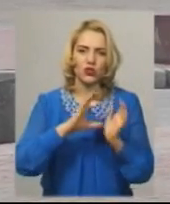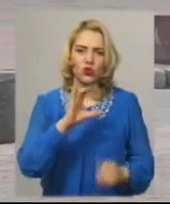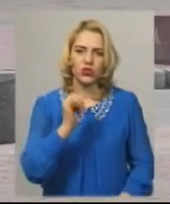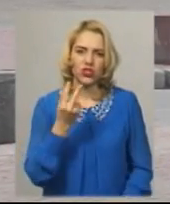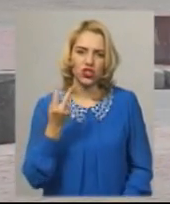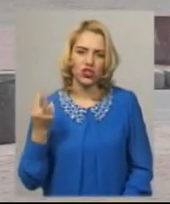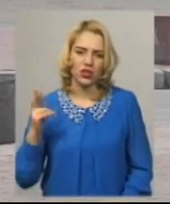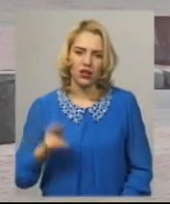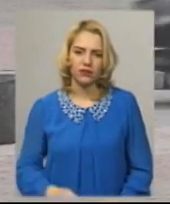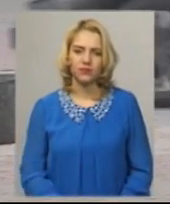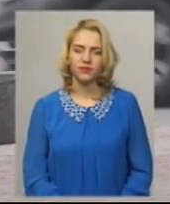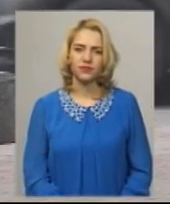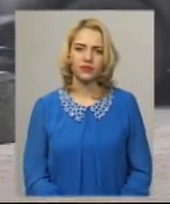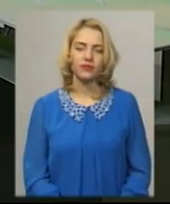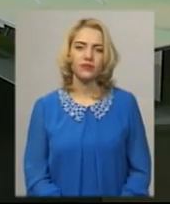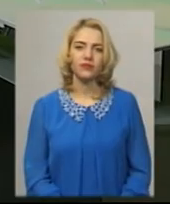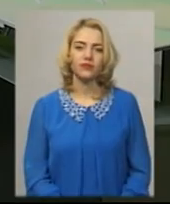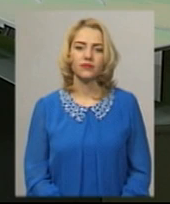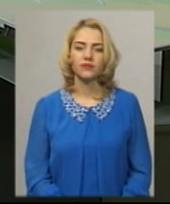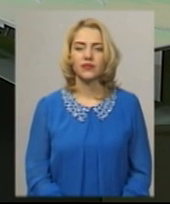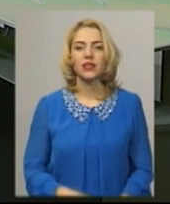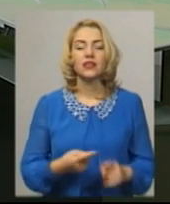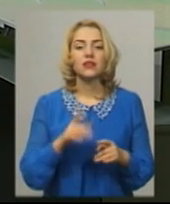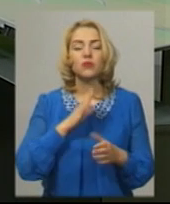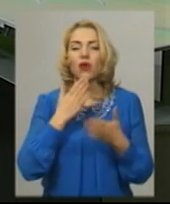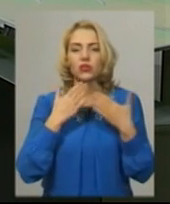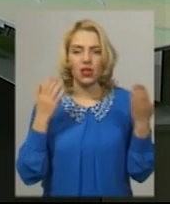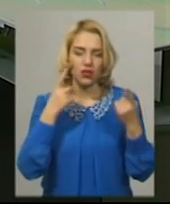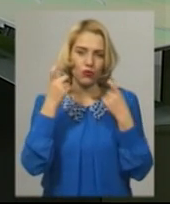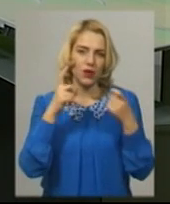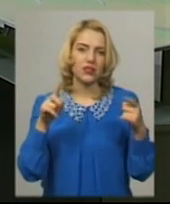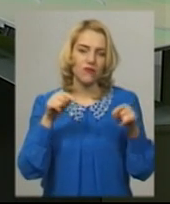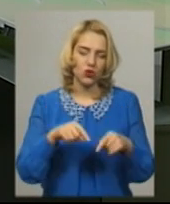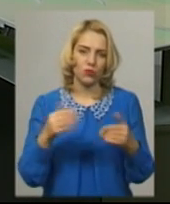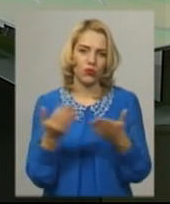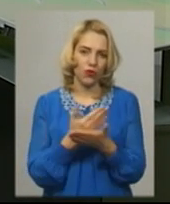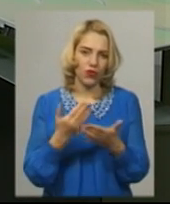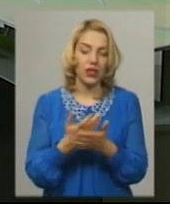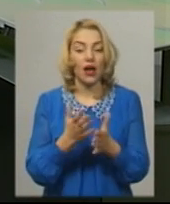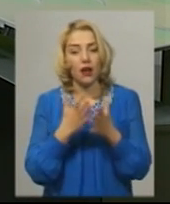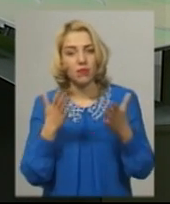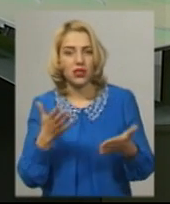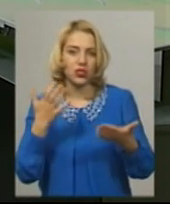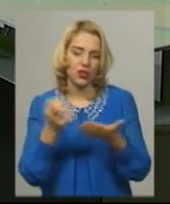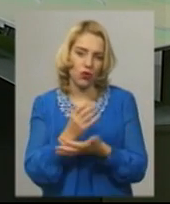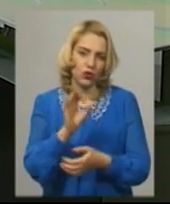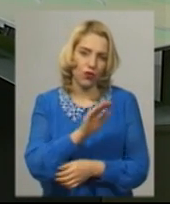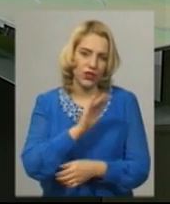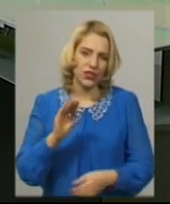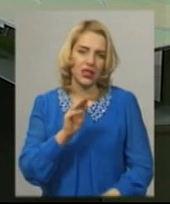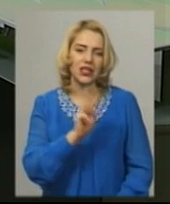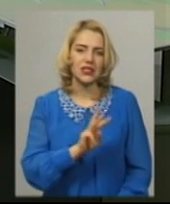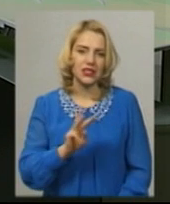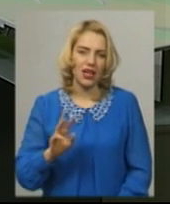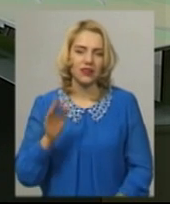Шевчук, Олександр Горішевський, новини на Суспільному, Хмельницький. Це була остання інформація цього випуску. Більше новин знаходьте на нашому